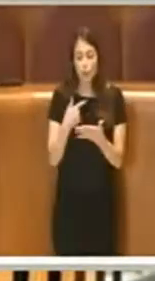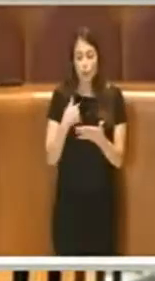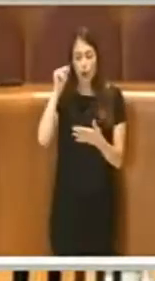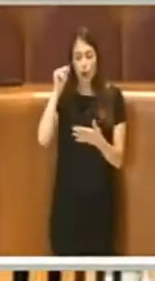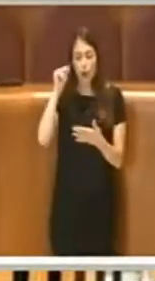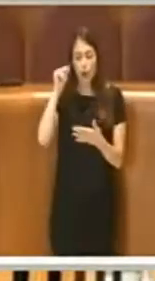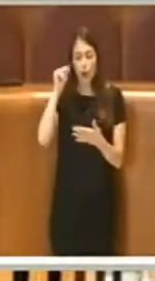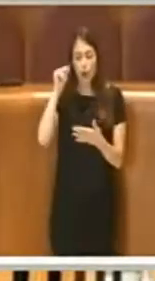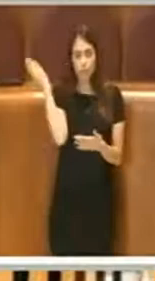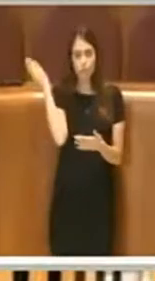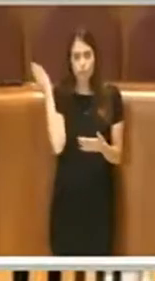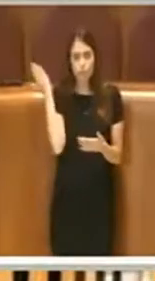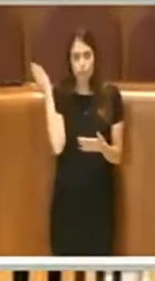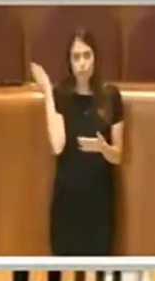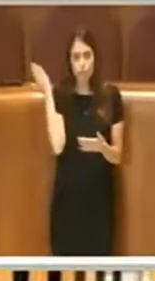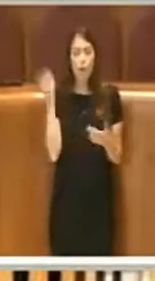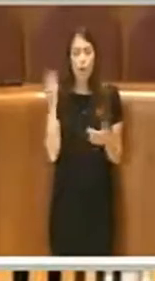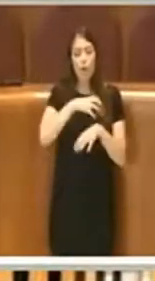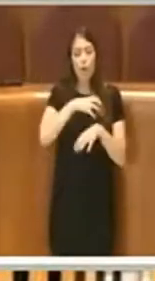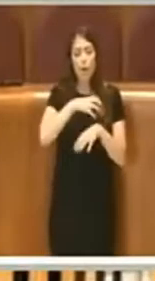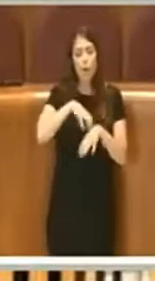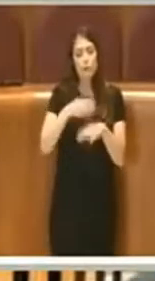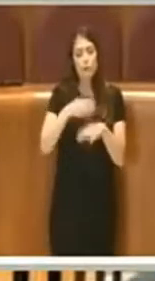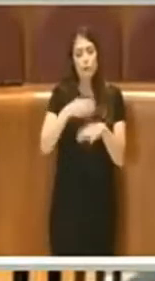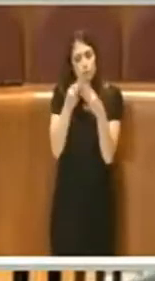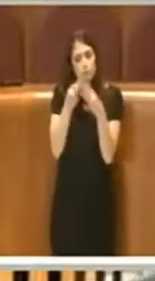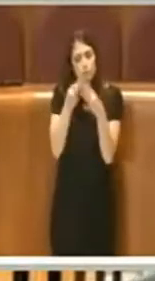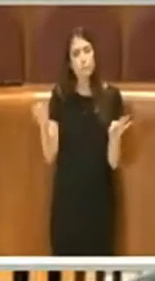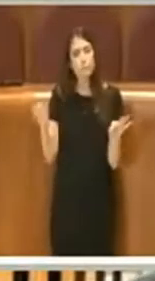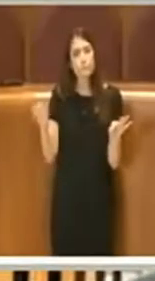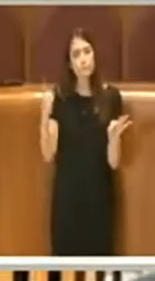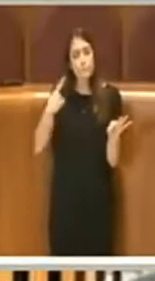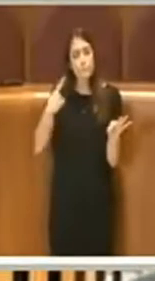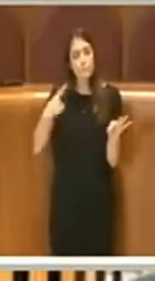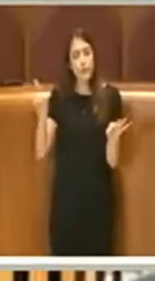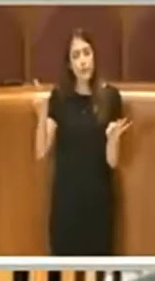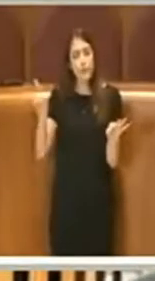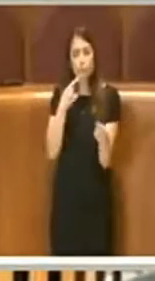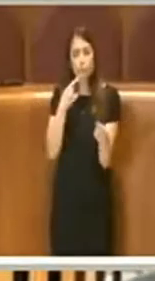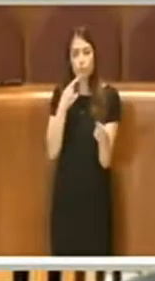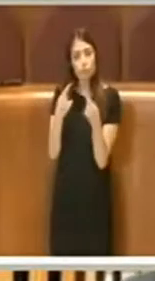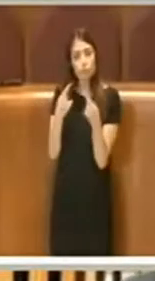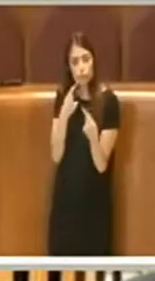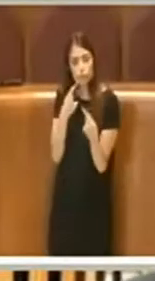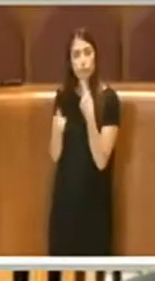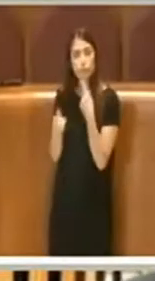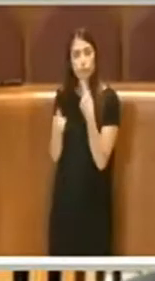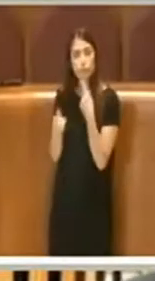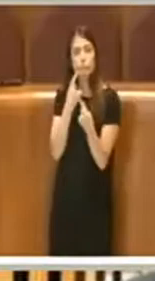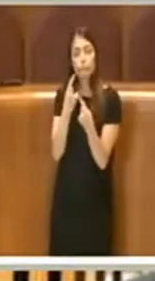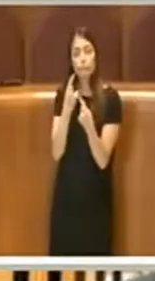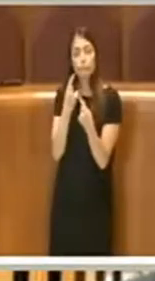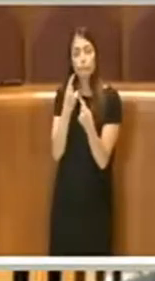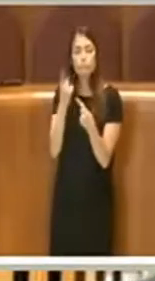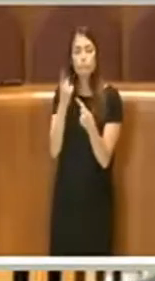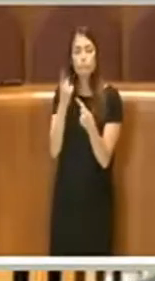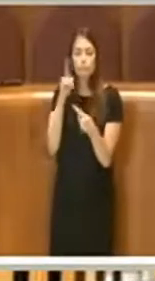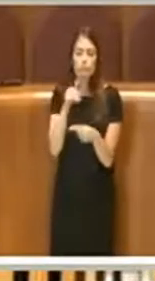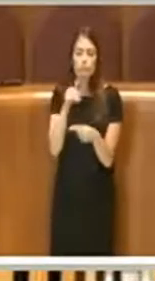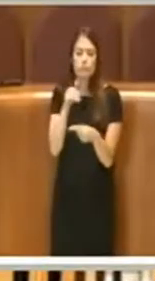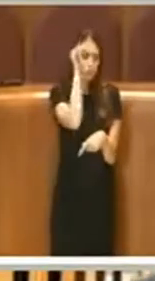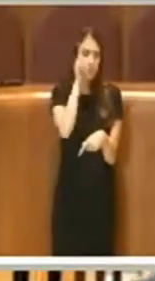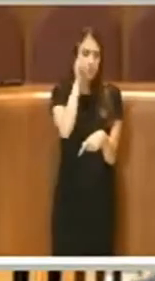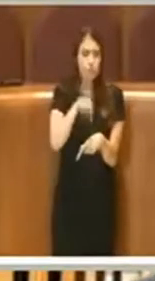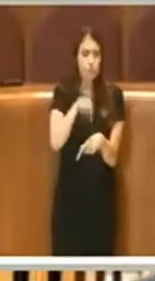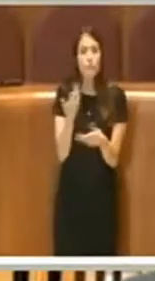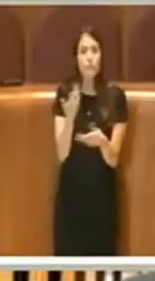nessuno, la Commissione è a disposizione eventualmente per parlarne, per ascoltare